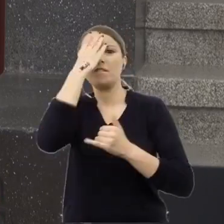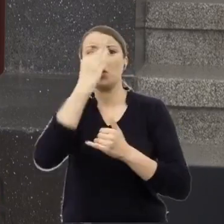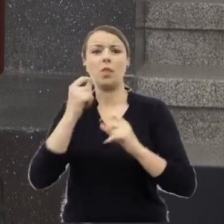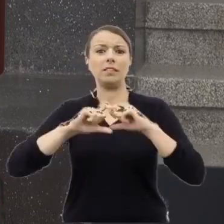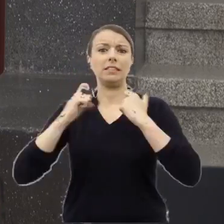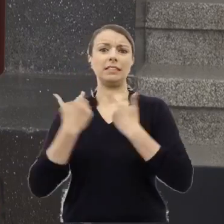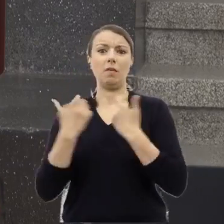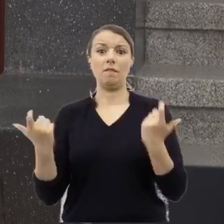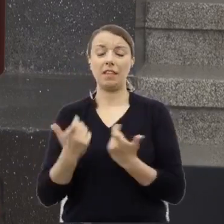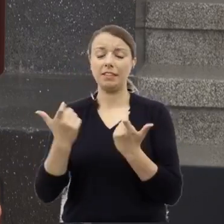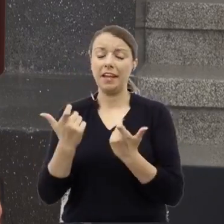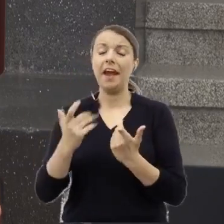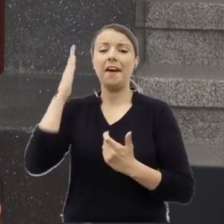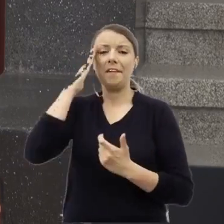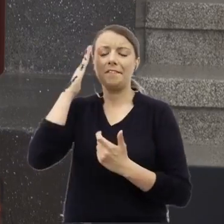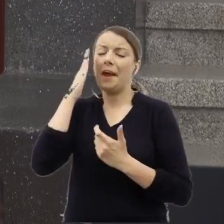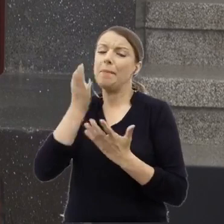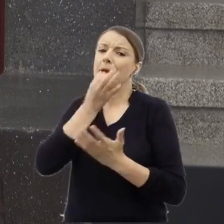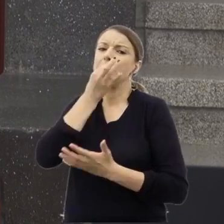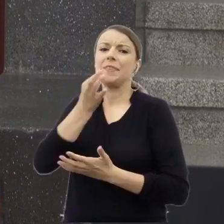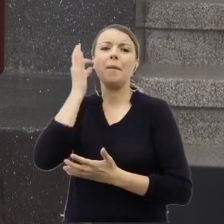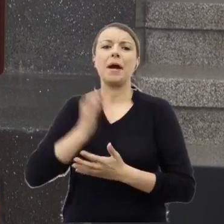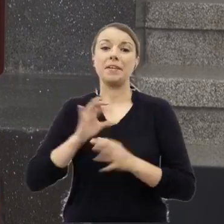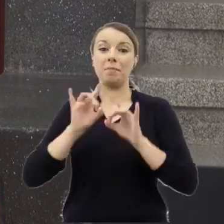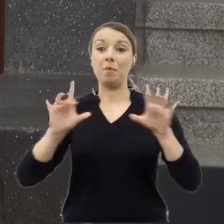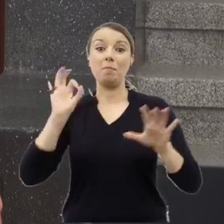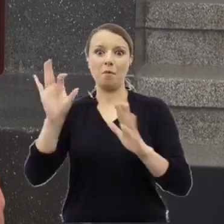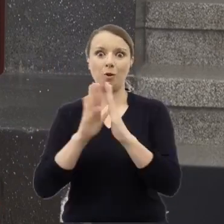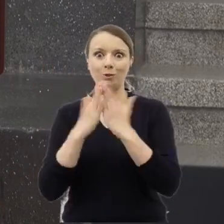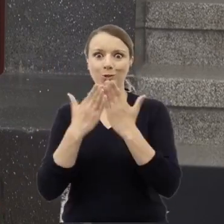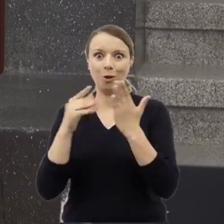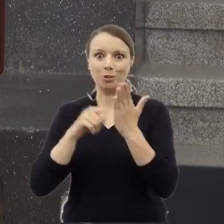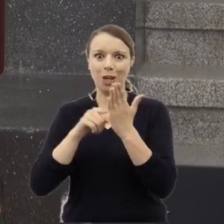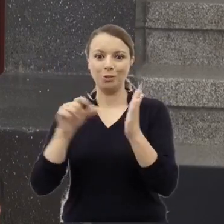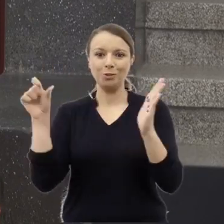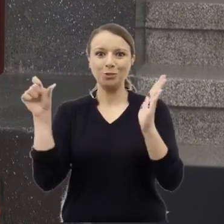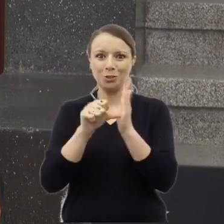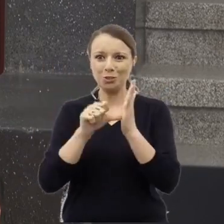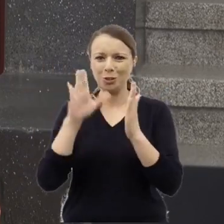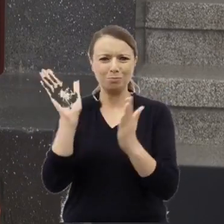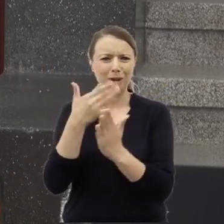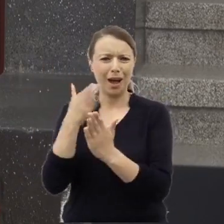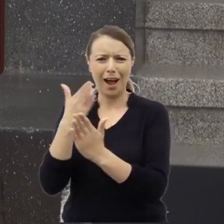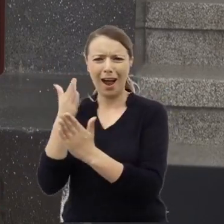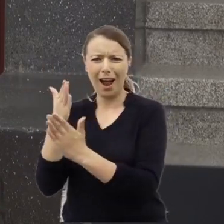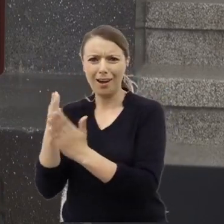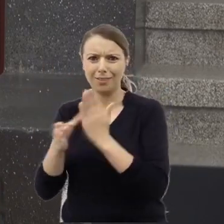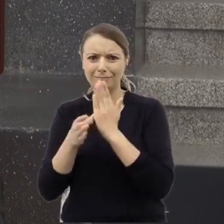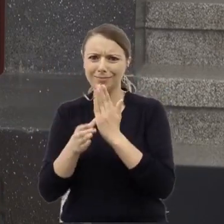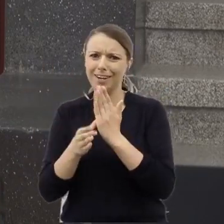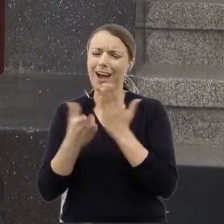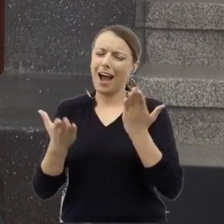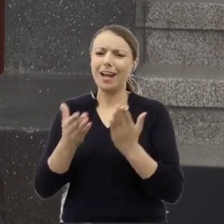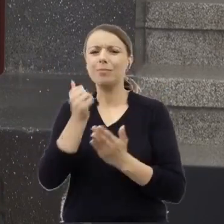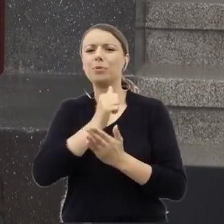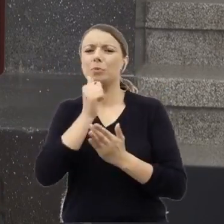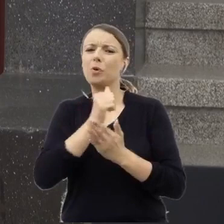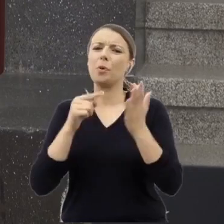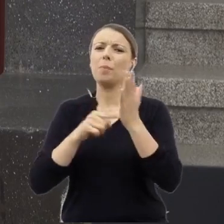książki, która liczy sobie tysiąc stron, ale spróbujmy przybliżyć te fakty bezpośrednie